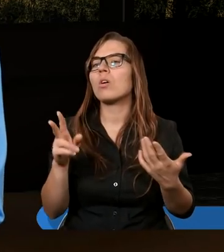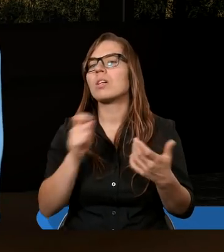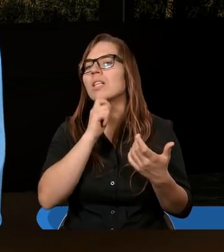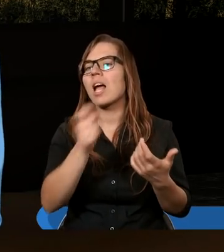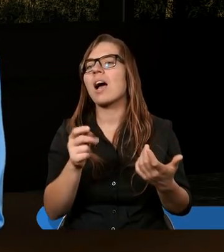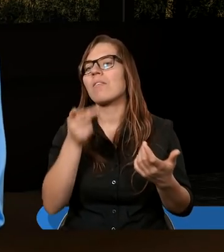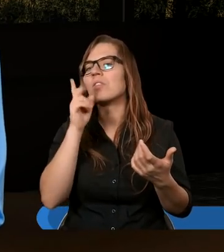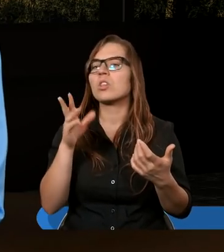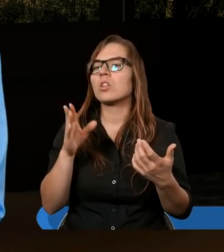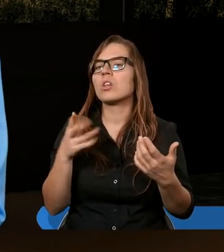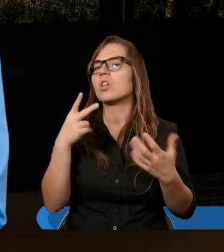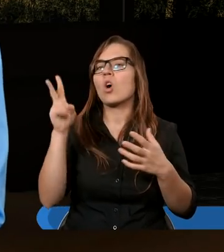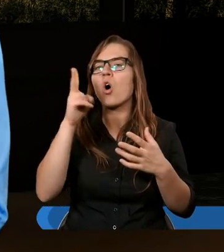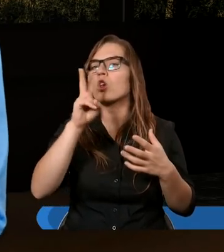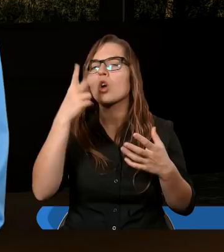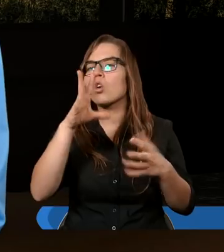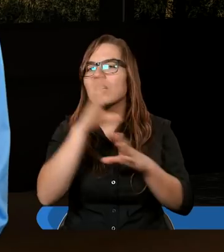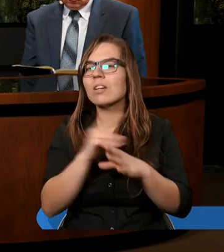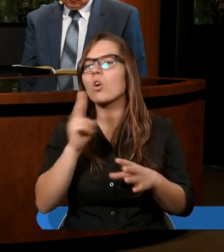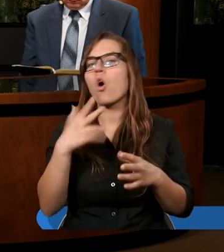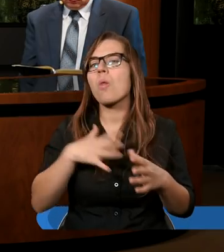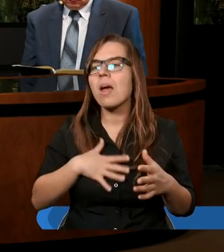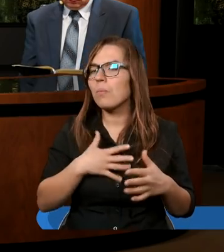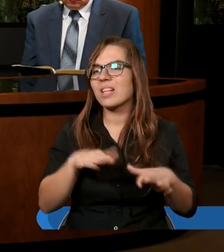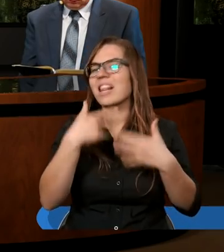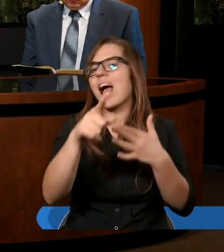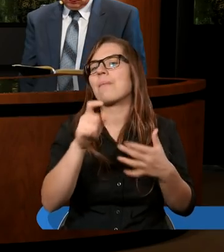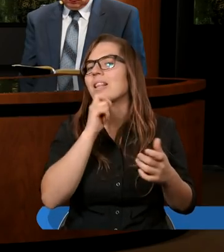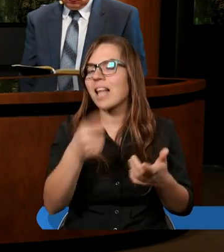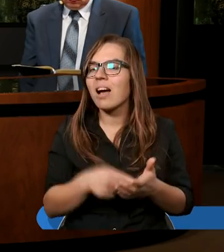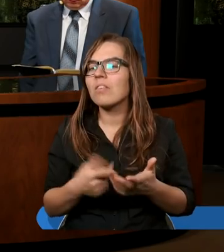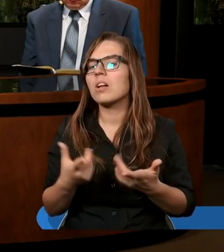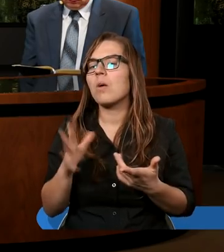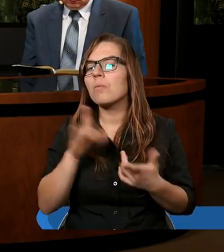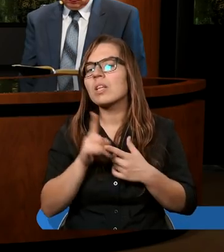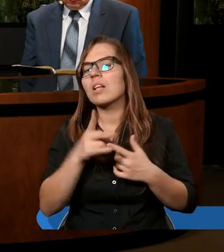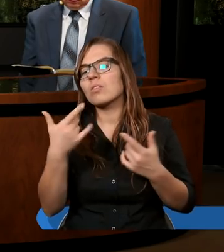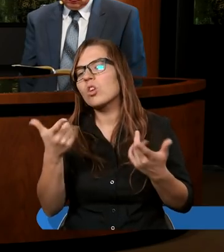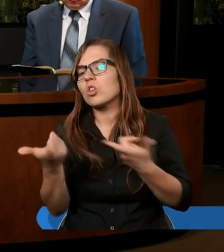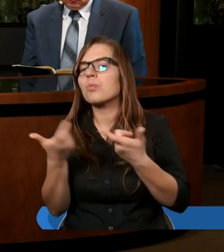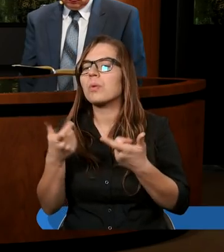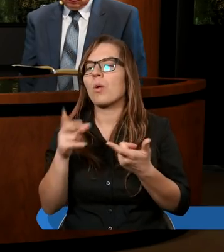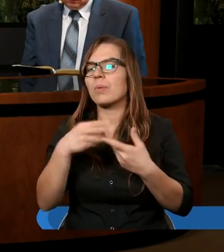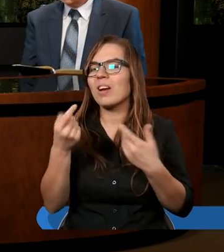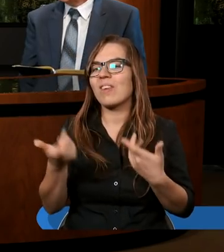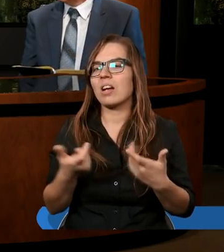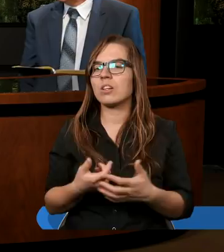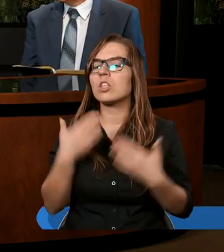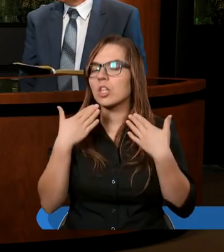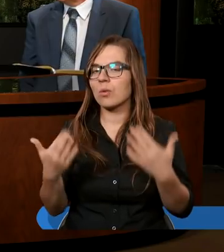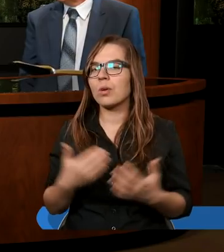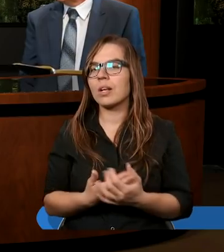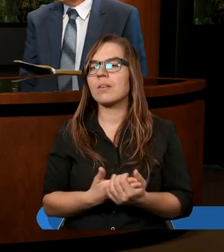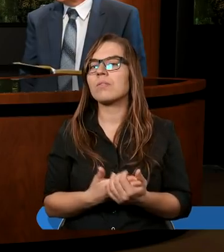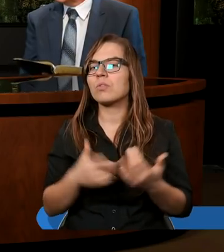darów fizycznych, kogo nie szanujemy, kogo nie kochamy, kogo nie lubimy. I to idzie wszystko w parze. Dziękuję.